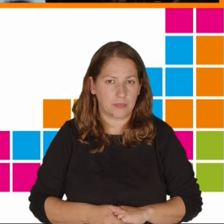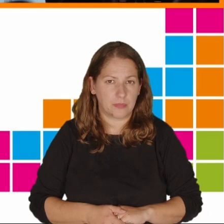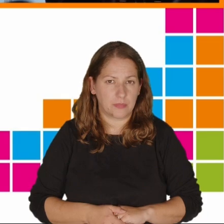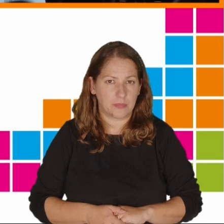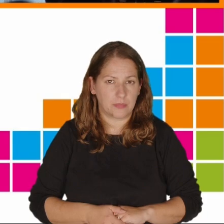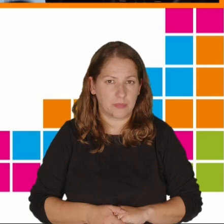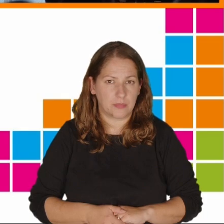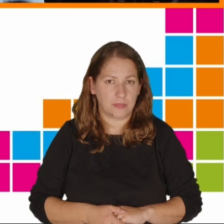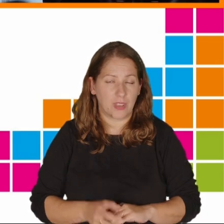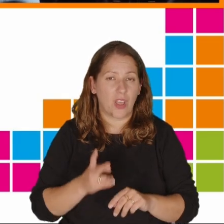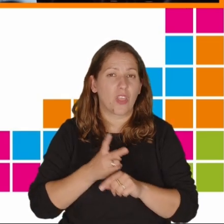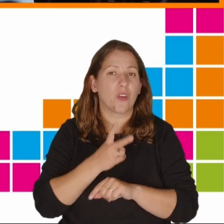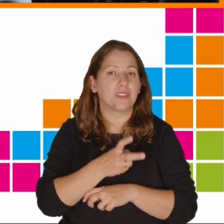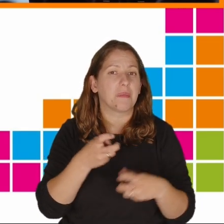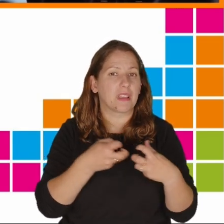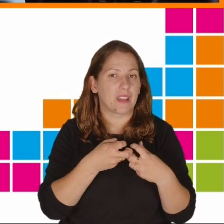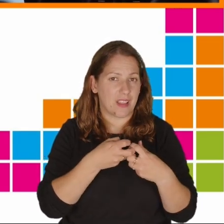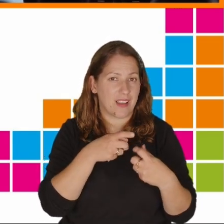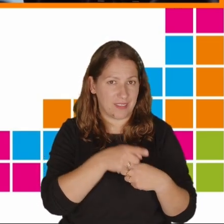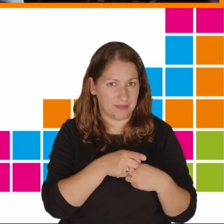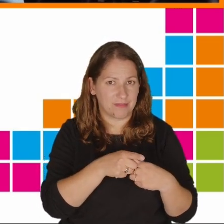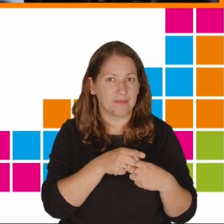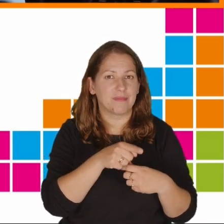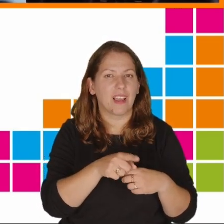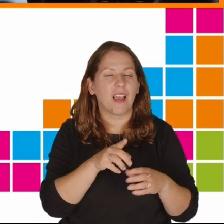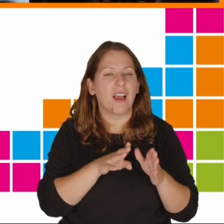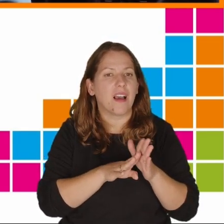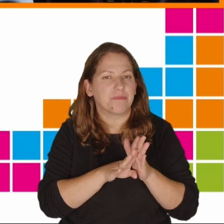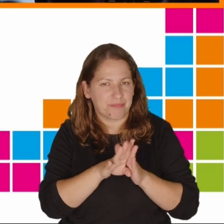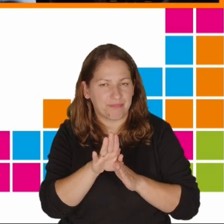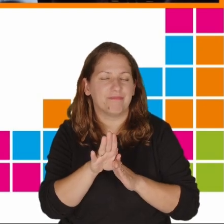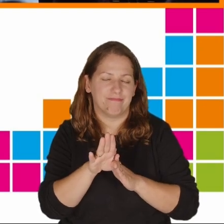dostęp do internetu spowodował wzrost liczby diagnoz depresji.